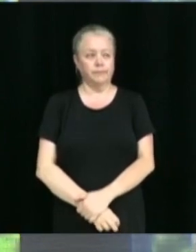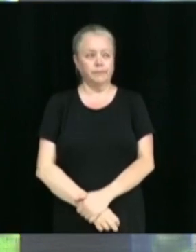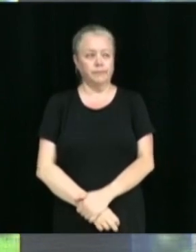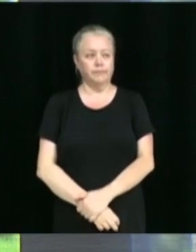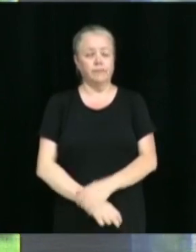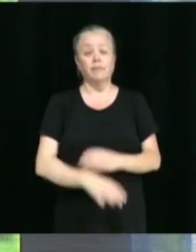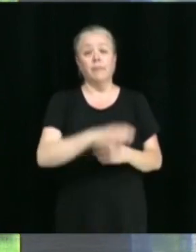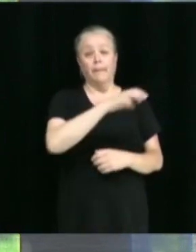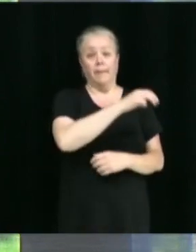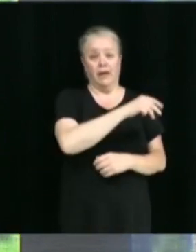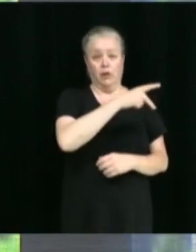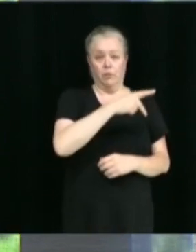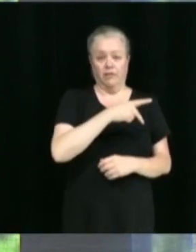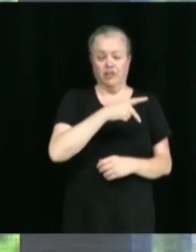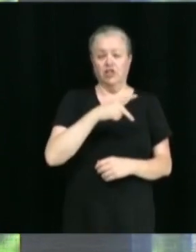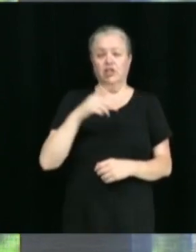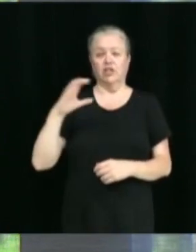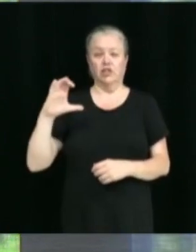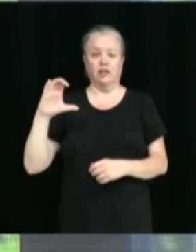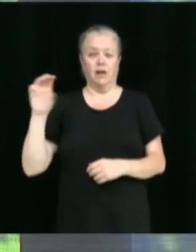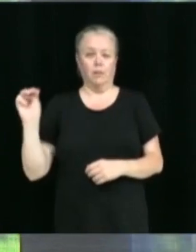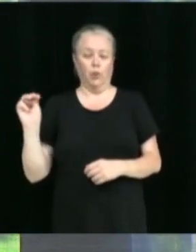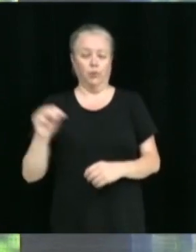Michael Provencher, Chantal Moreau.